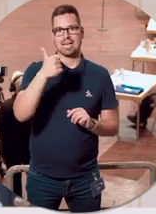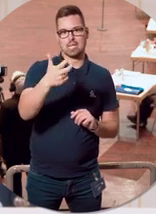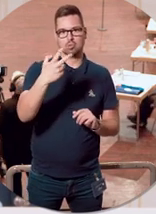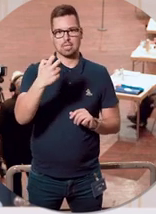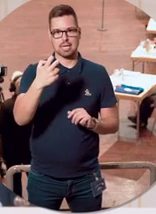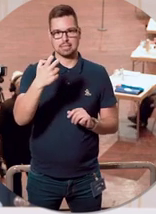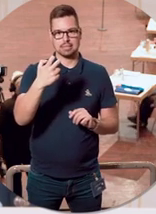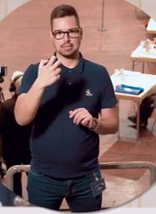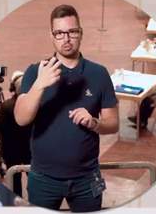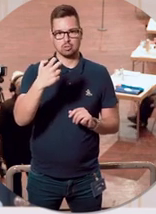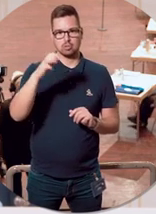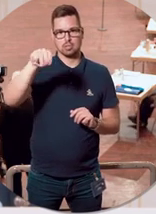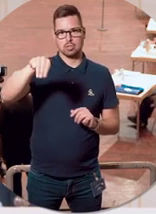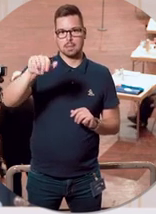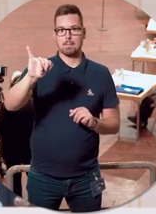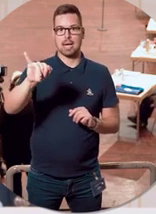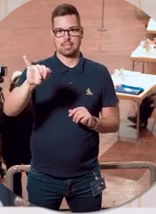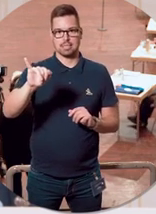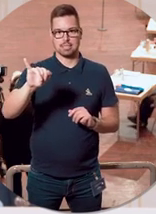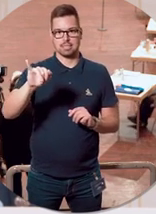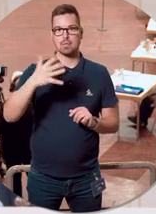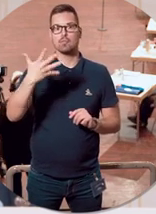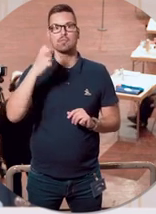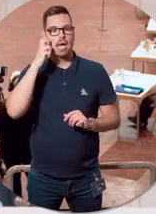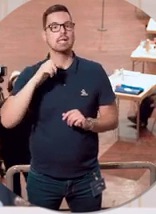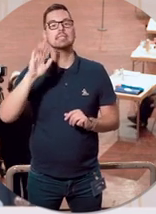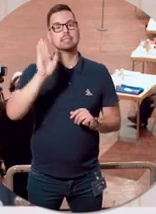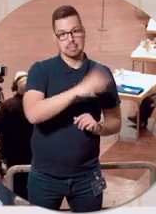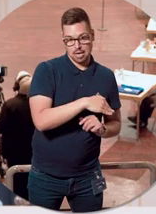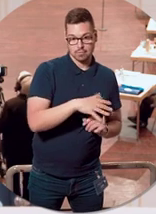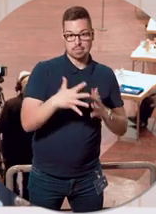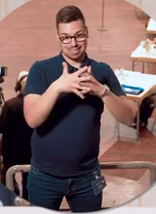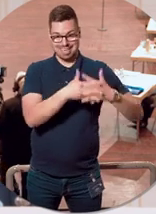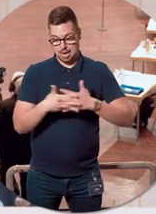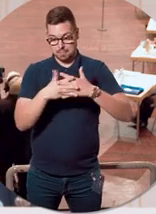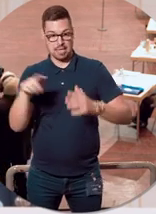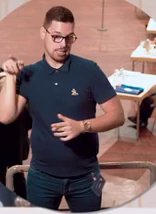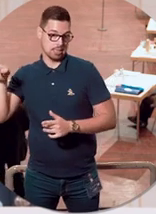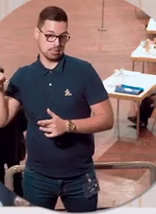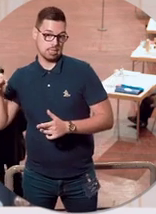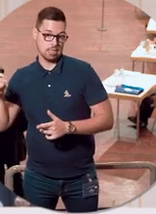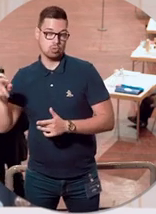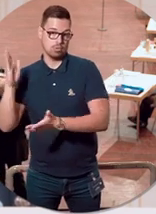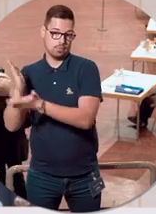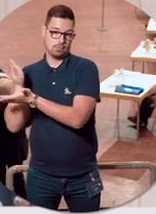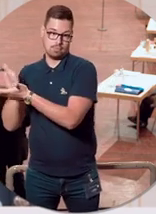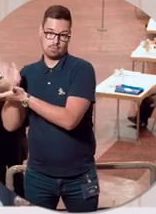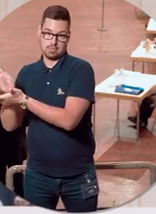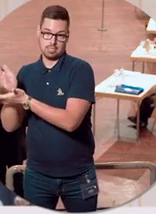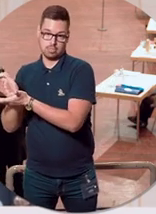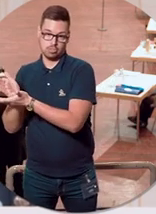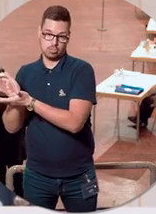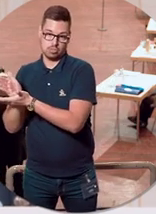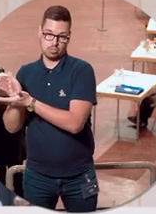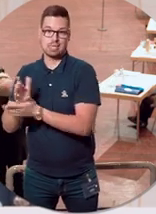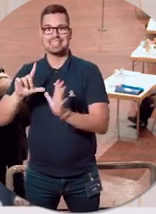.05. für Kinder ab zwölf Jahren zugelassen, nachdem das in den USA ja auch schon der Fall war. Und seit Aufhebung der Priorisierung am 7.